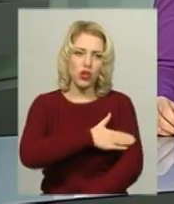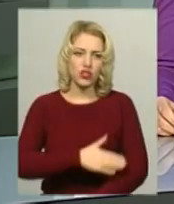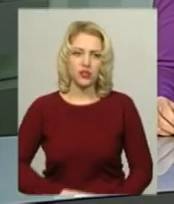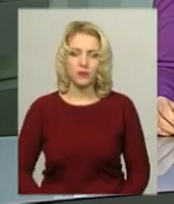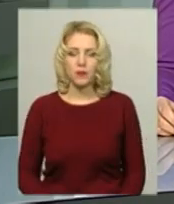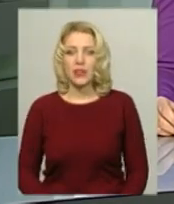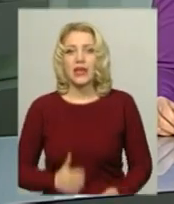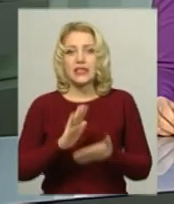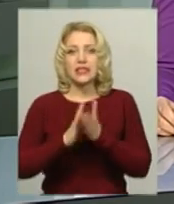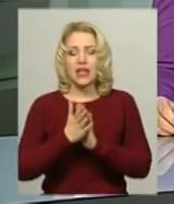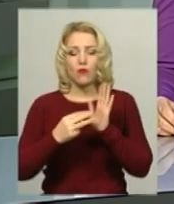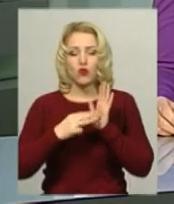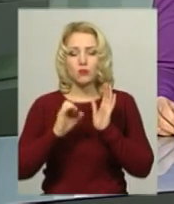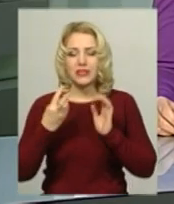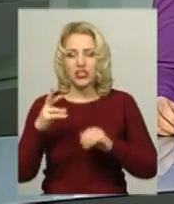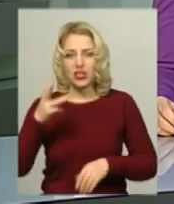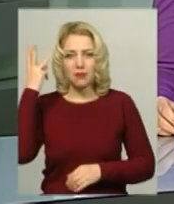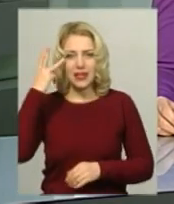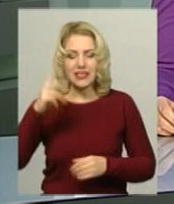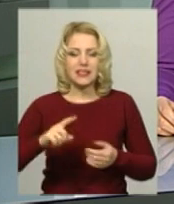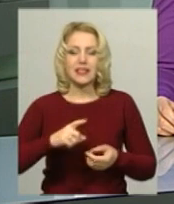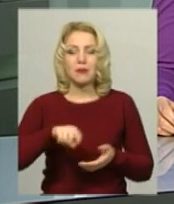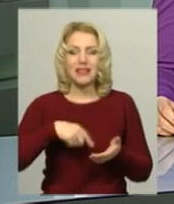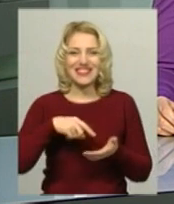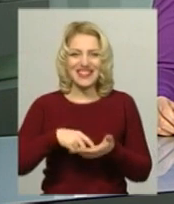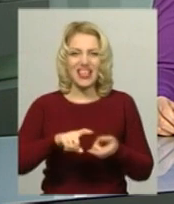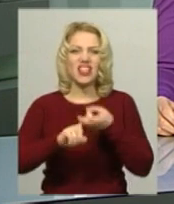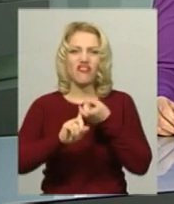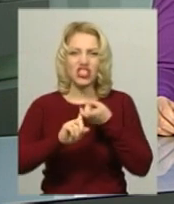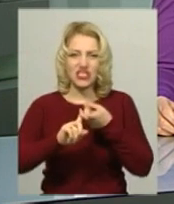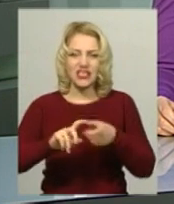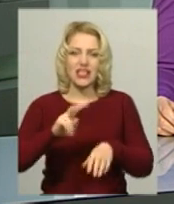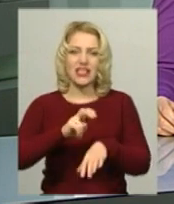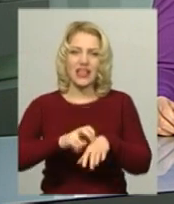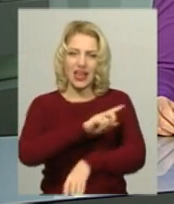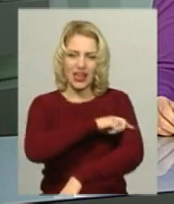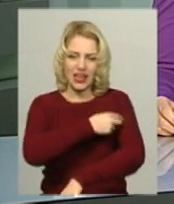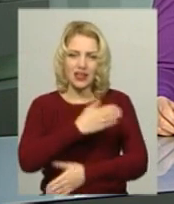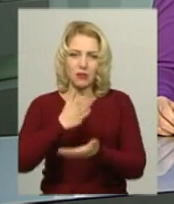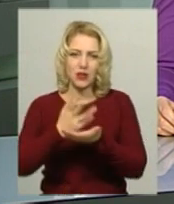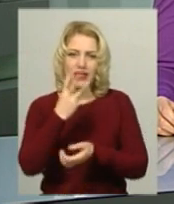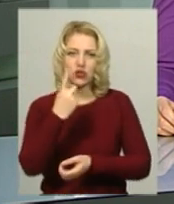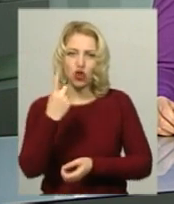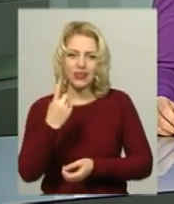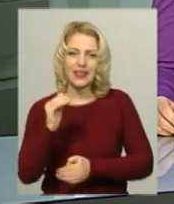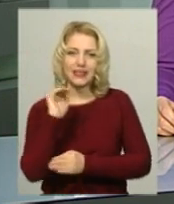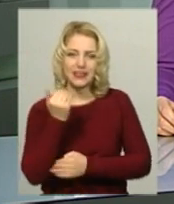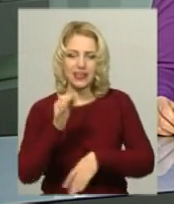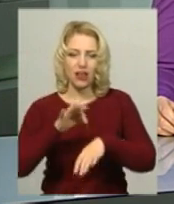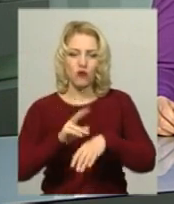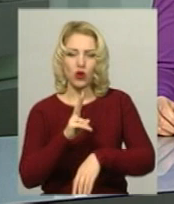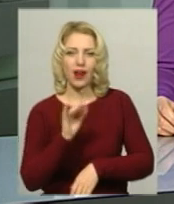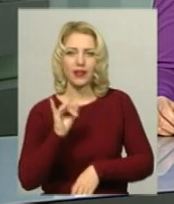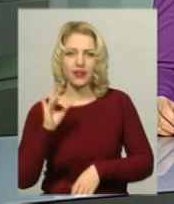Станом на 8 січня у Хмельницькій міській інфекційній лікарні перебуває 31 дитина хвора на кір. Про це повідомила